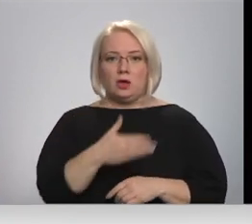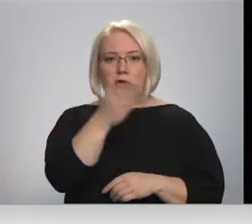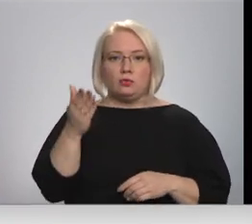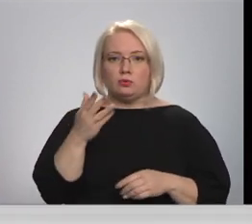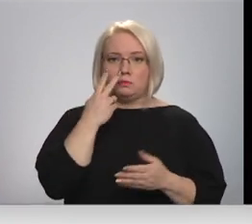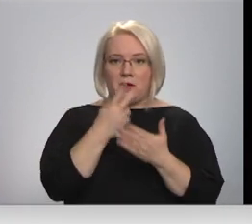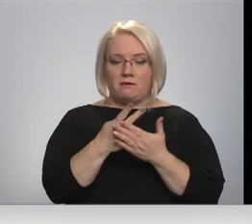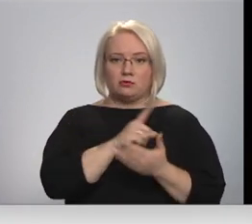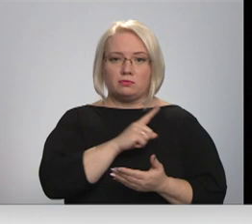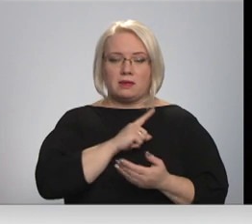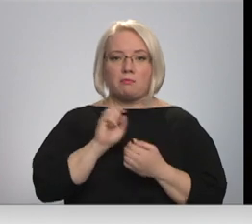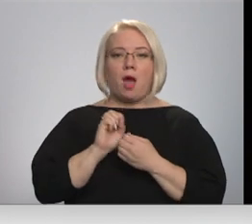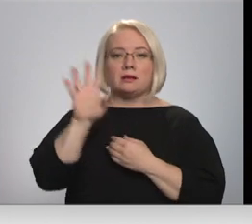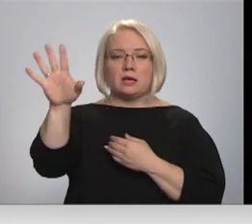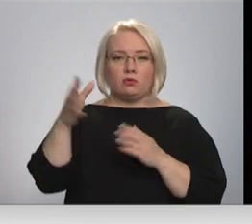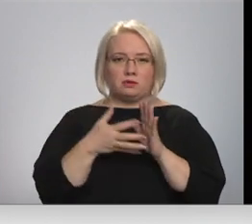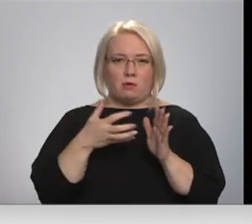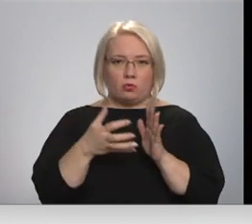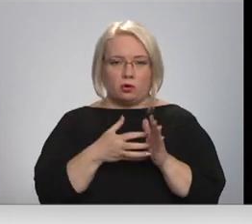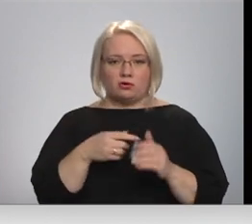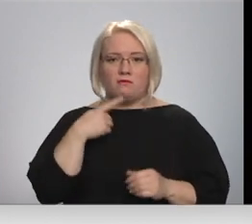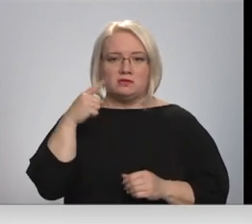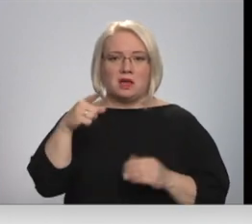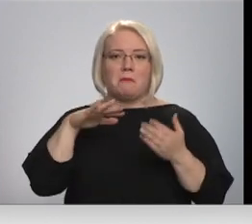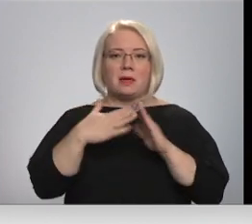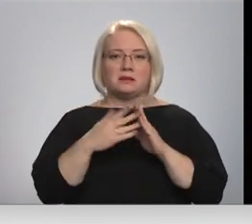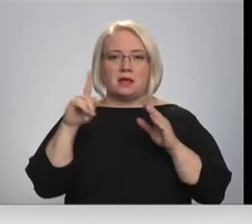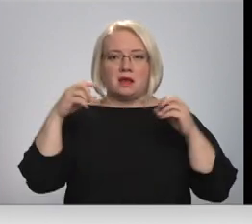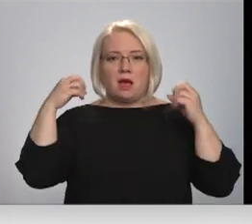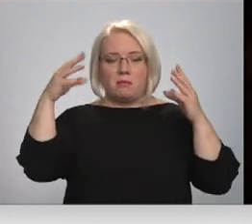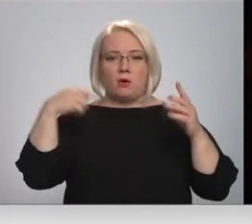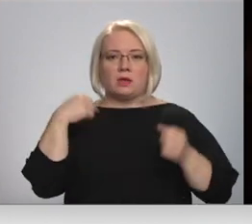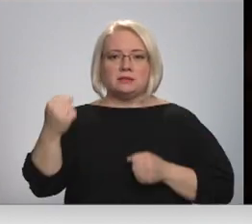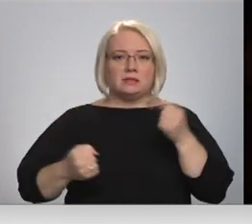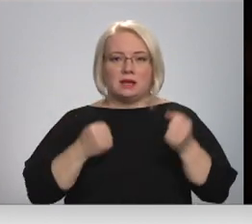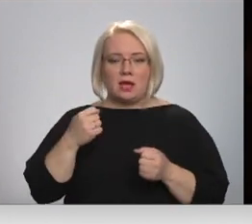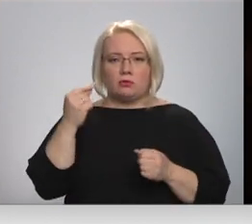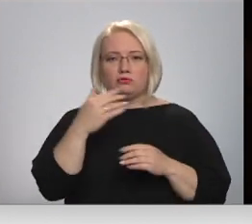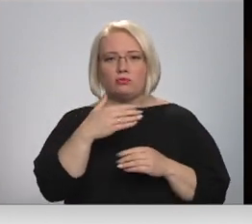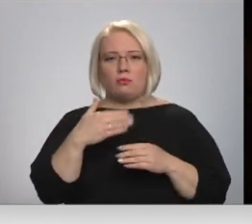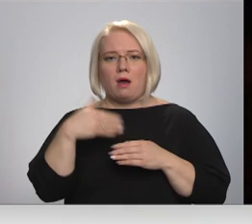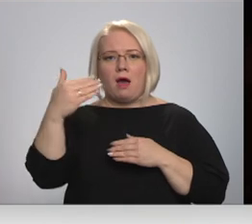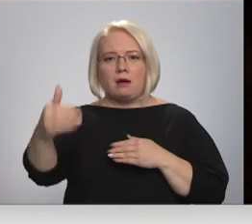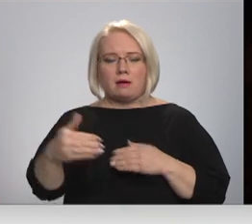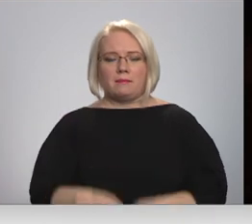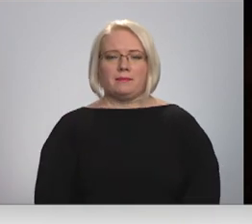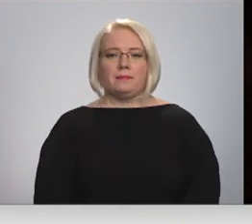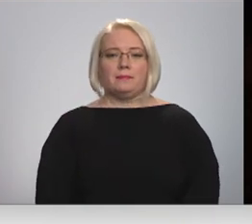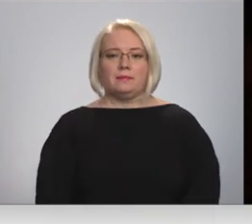atstarotāju līdzi? Pārskrējā steigāt pilsēti, kur ir apgaismots, un šobrīd ir tas kriena, tad izskrējami šķiņārā turpēc līdzsāks no mašīnas dūma.